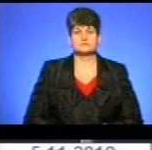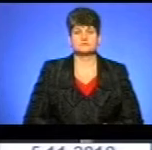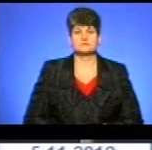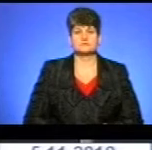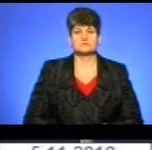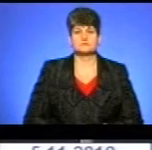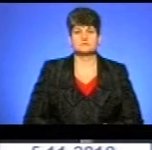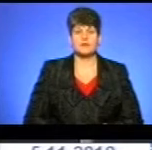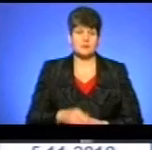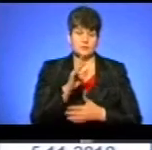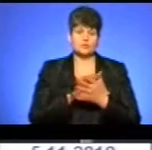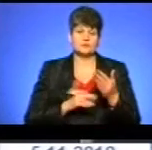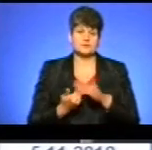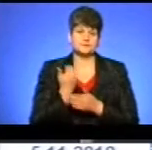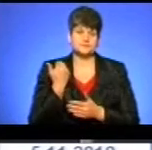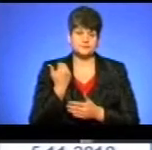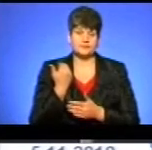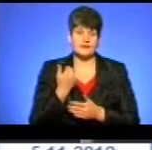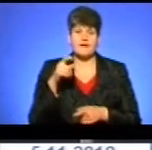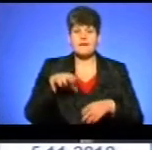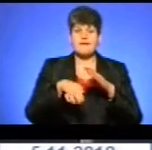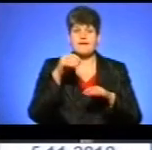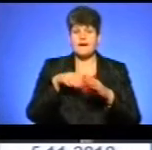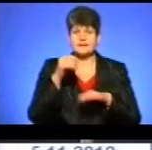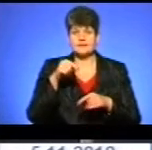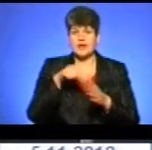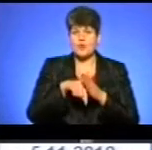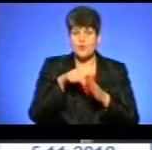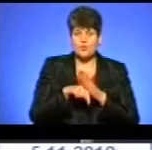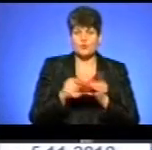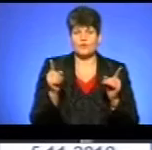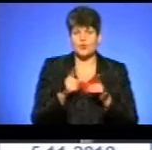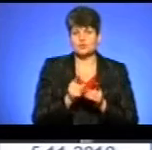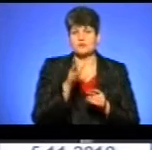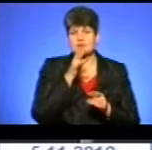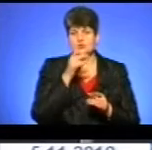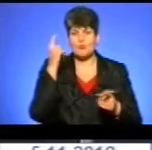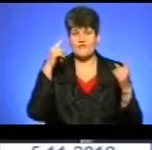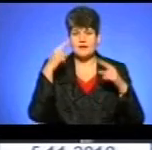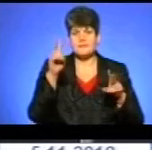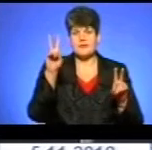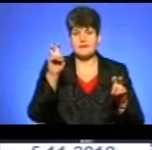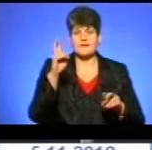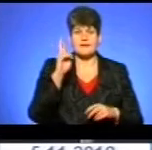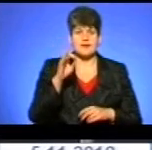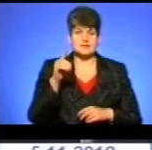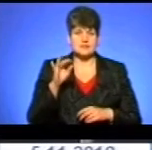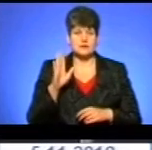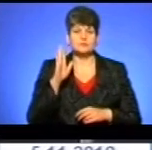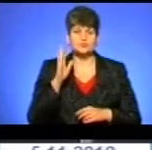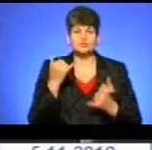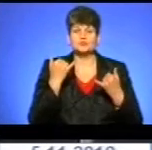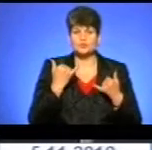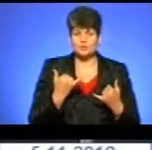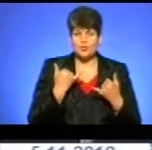А ми продовжуємо наш випуск. Кастинг на ролі у короткометражному фільмі «Каска» режисера Віталія Гавури відбувся сьогодні в